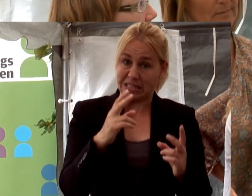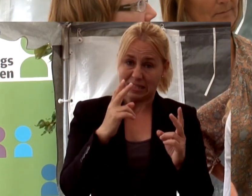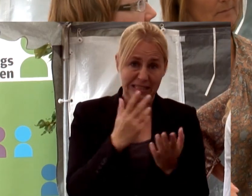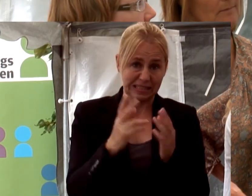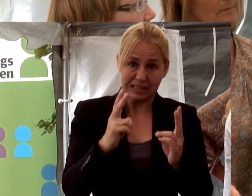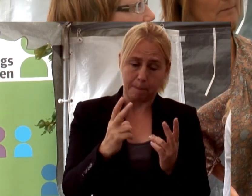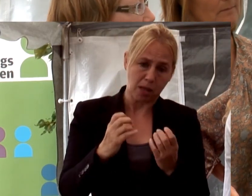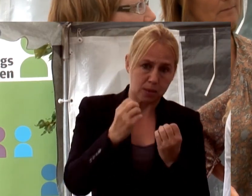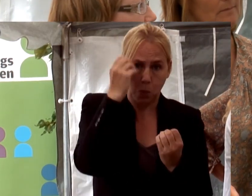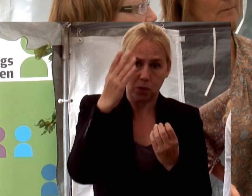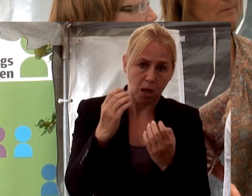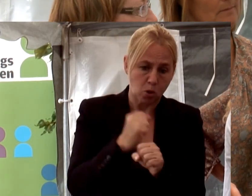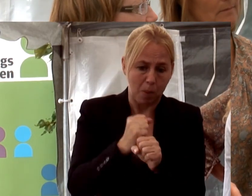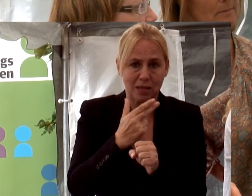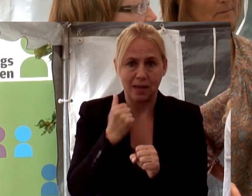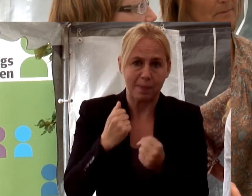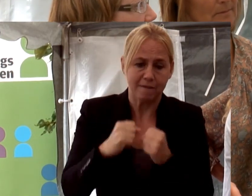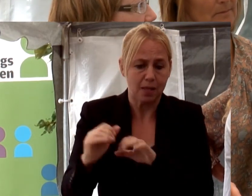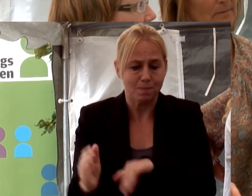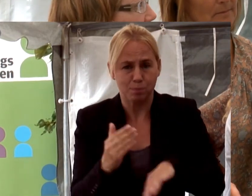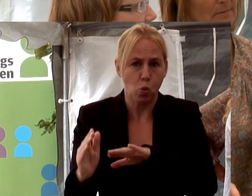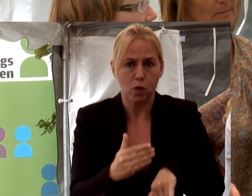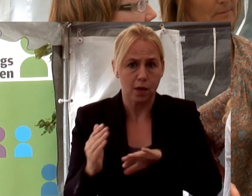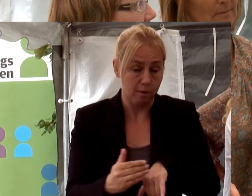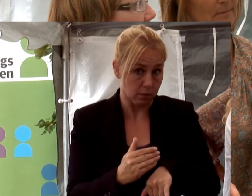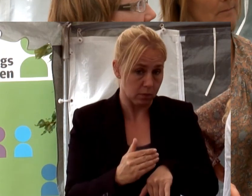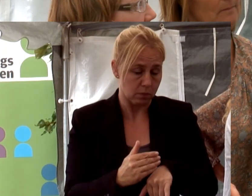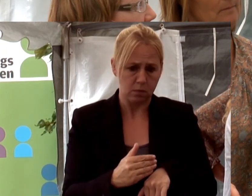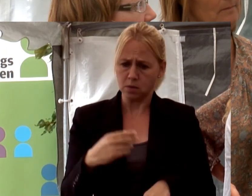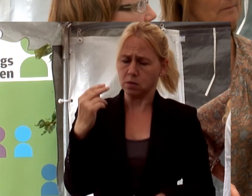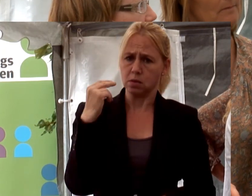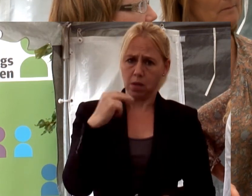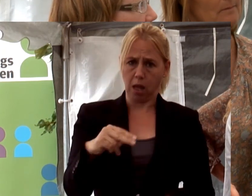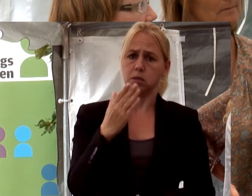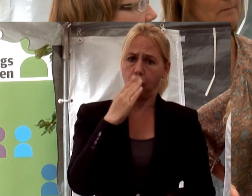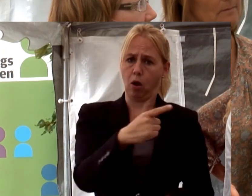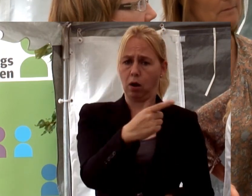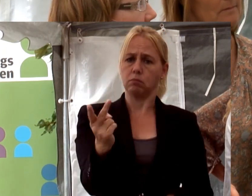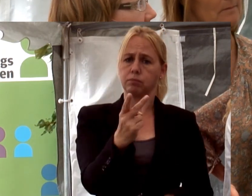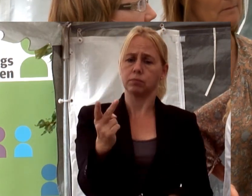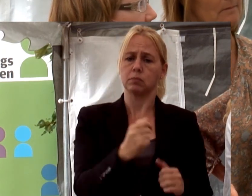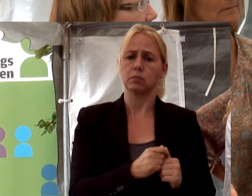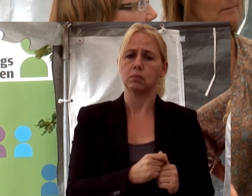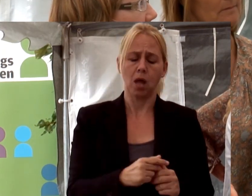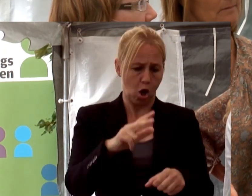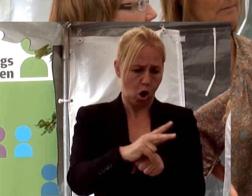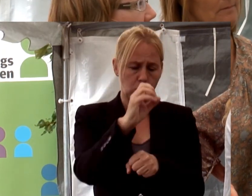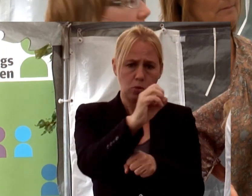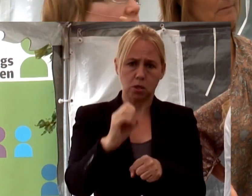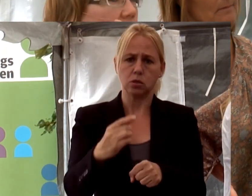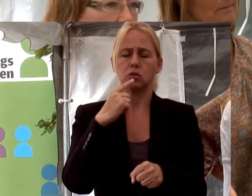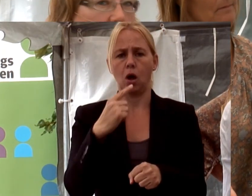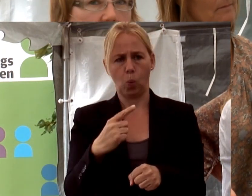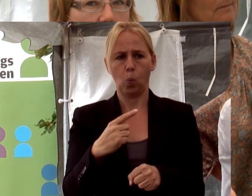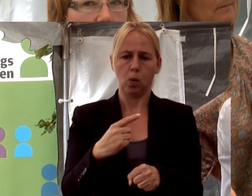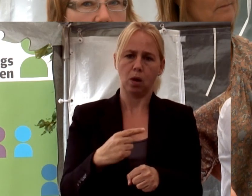produktiva? Precis som någon ställer fråga eller kommenterar förut. Nej, var det intydliga svaret. Det var 18 procent ungefär